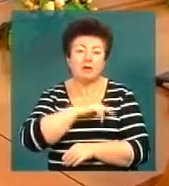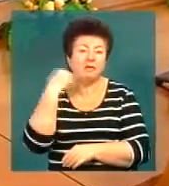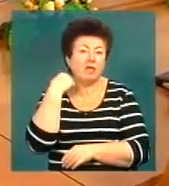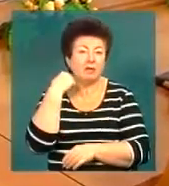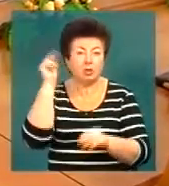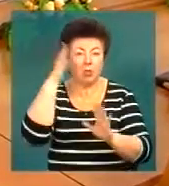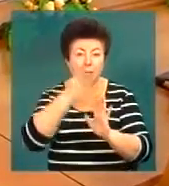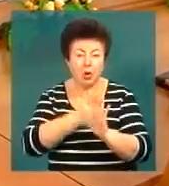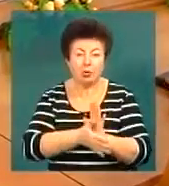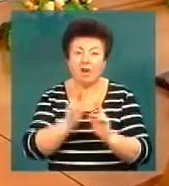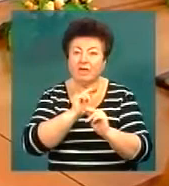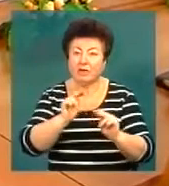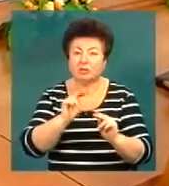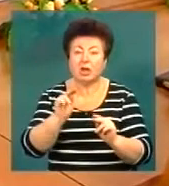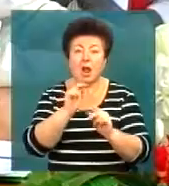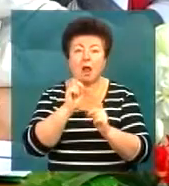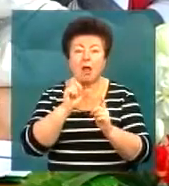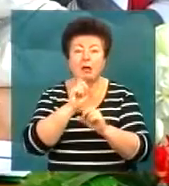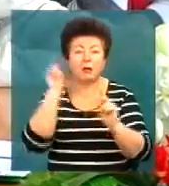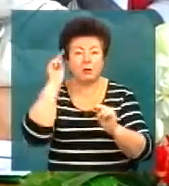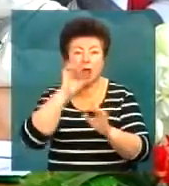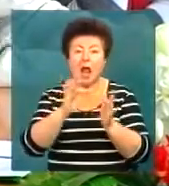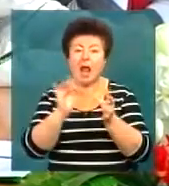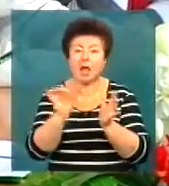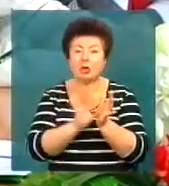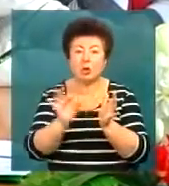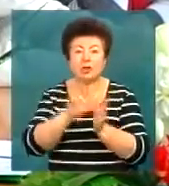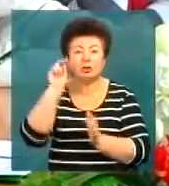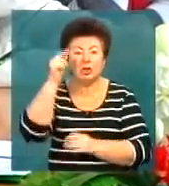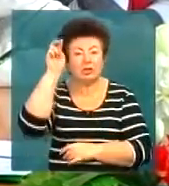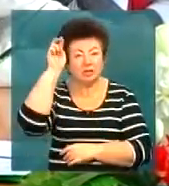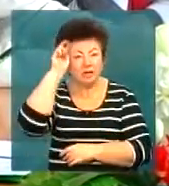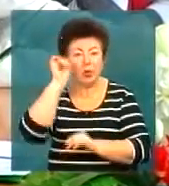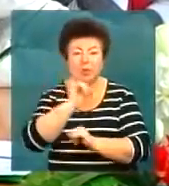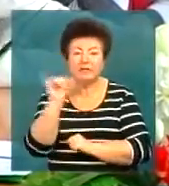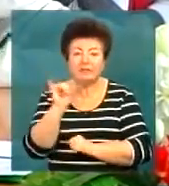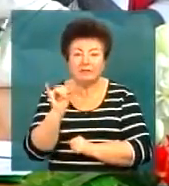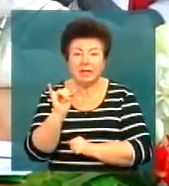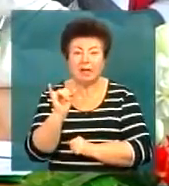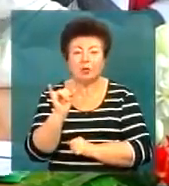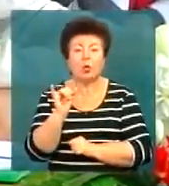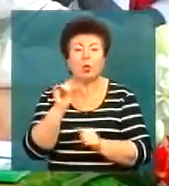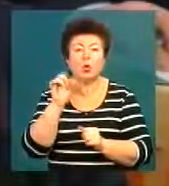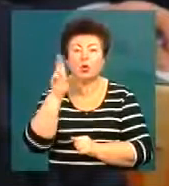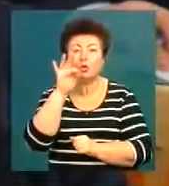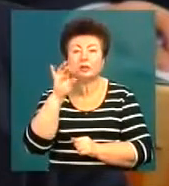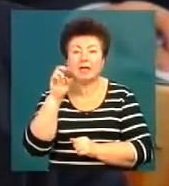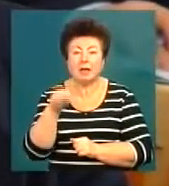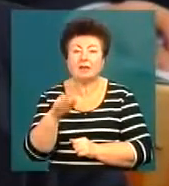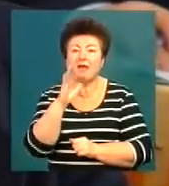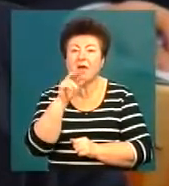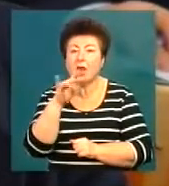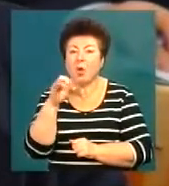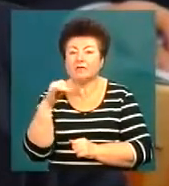британській лабораторії. Викладачі кафедри промислової електроніки Чернігівського державного технологічного університету доценти Олександр